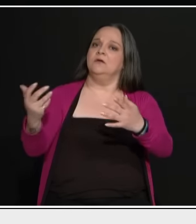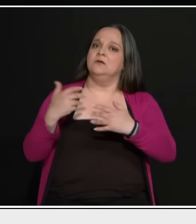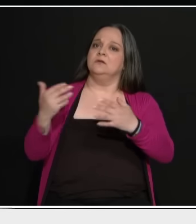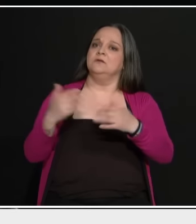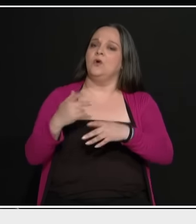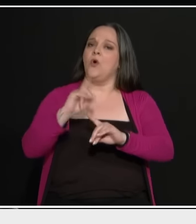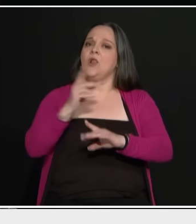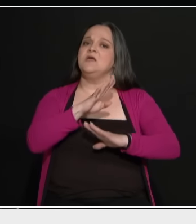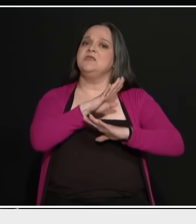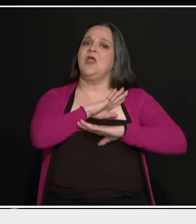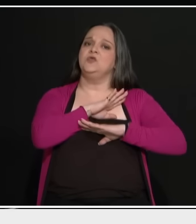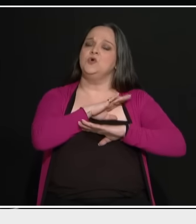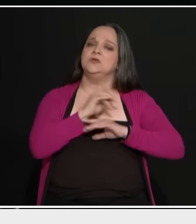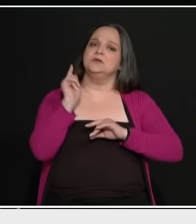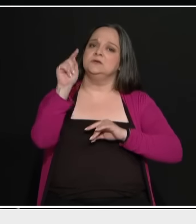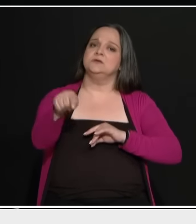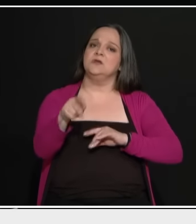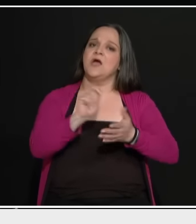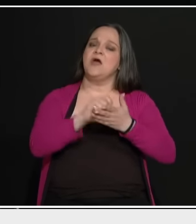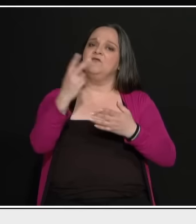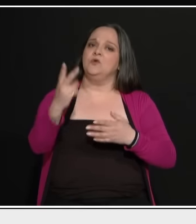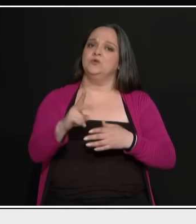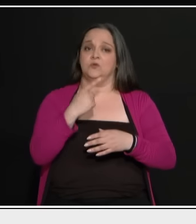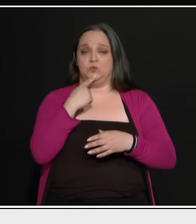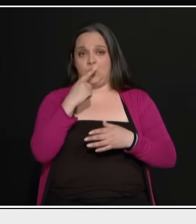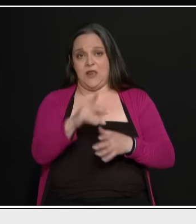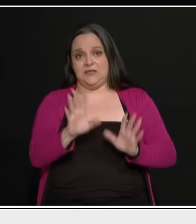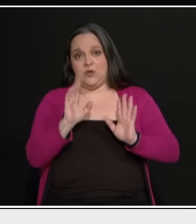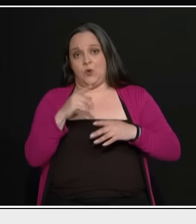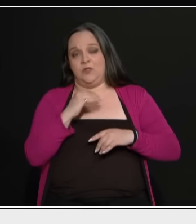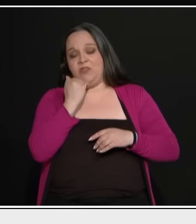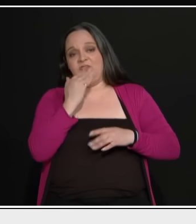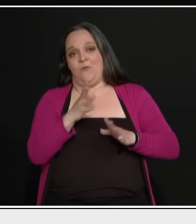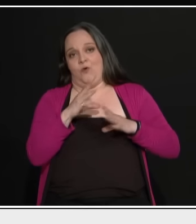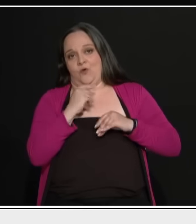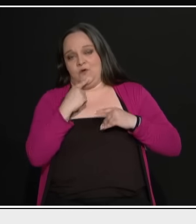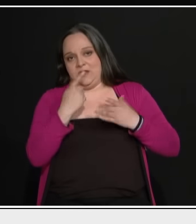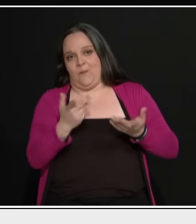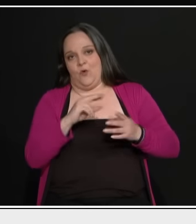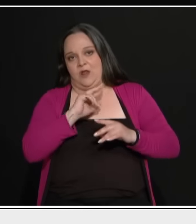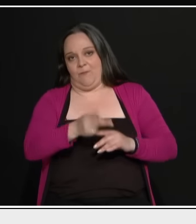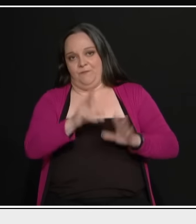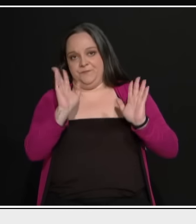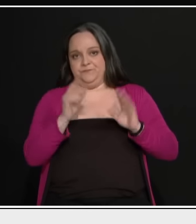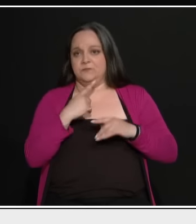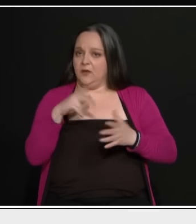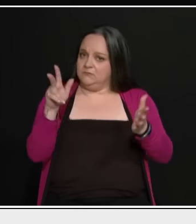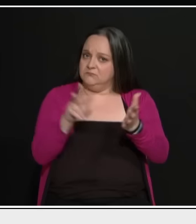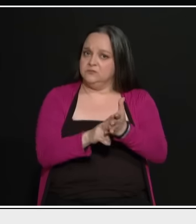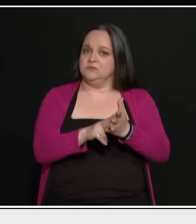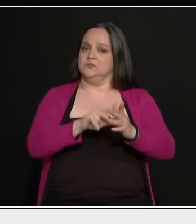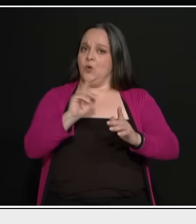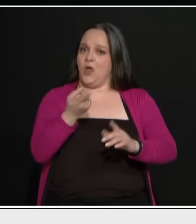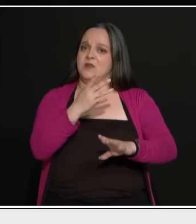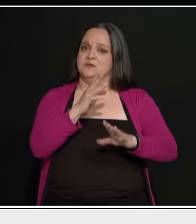στρατιώτες. Από εκεί... Αυτό το λέτε εσείς, εγώ δεν μπορώ να το... Δεν χρειάζεται να επιβεβαιώσετε από όσους